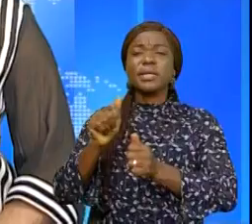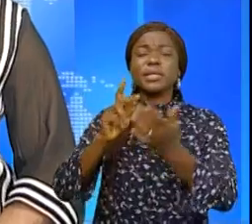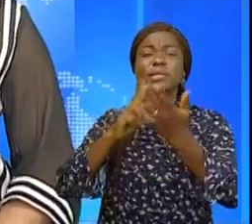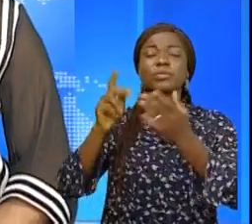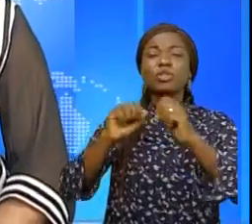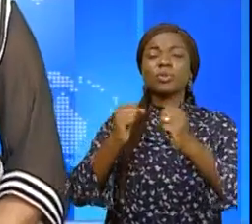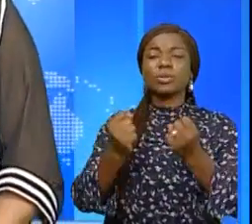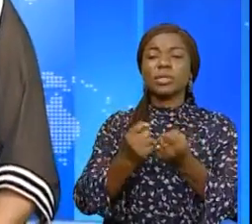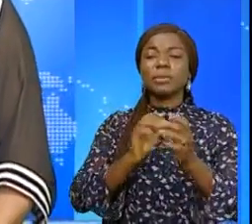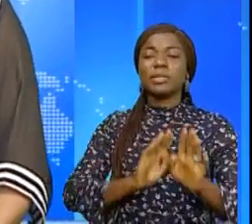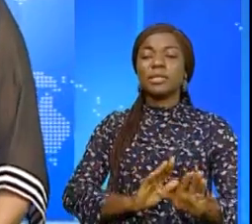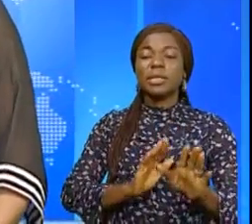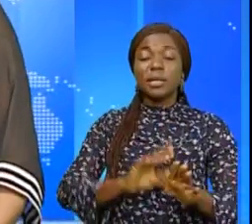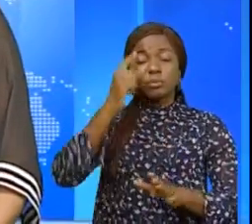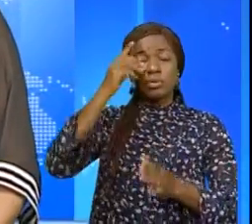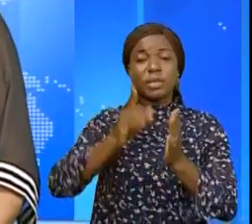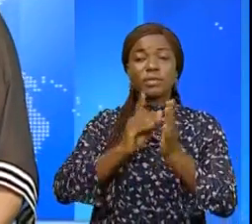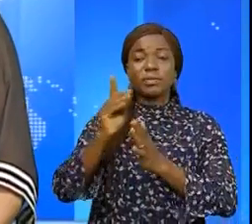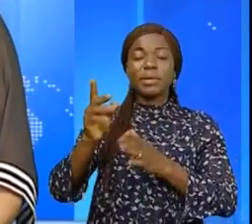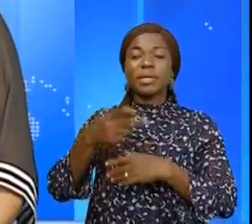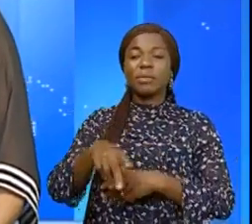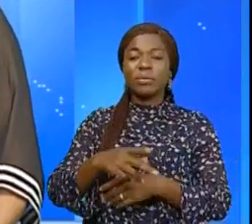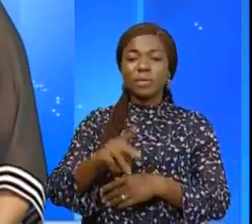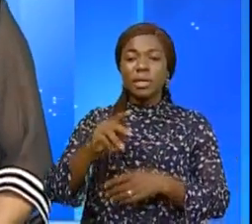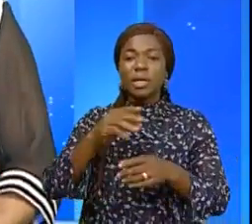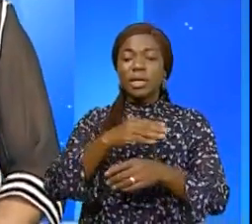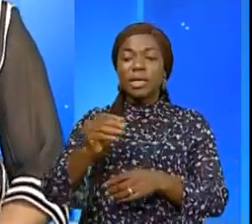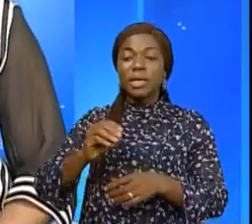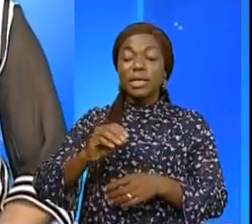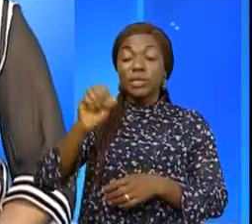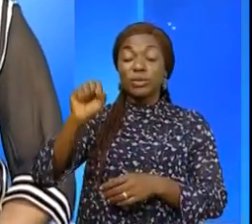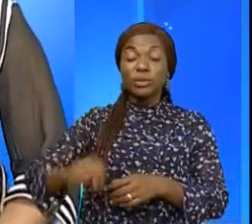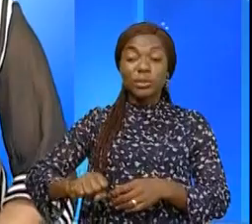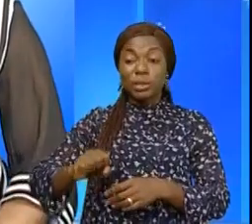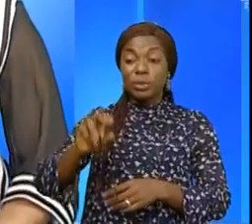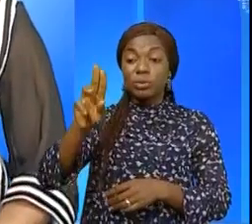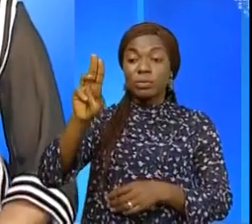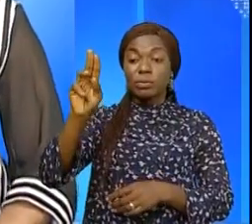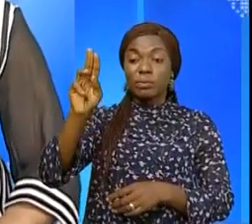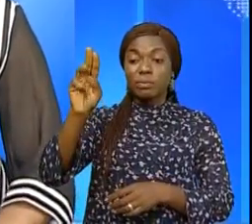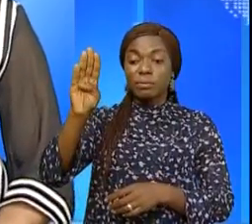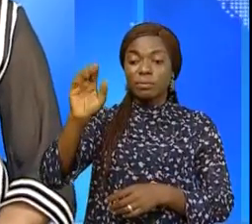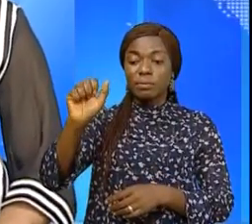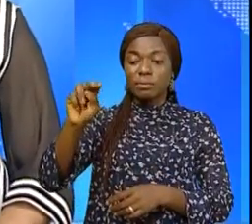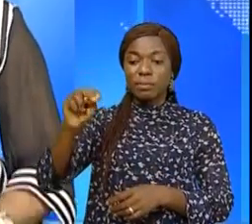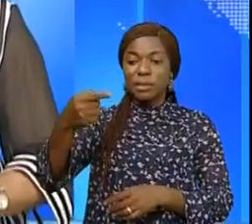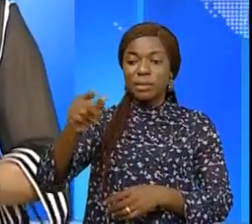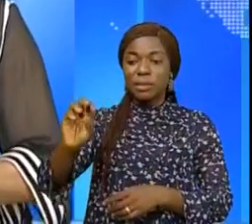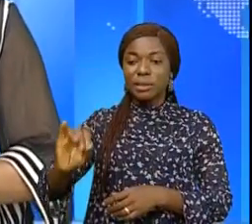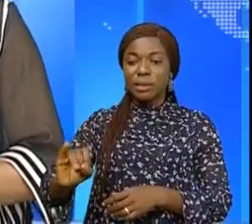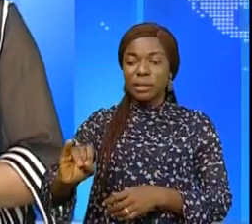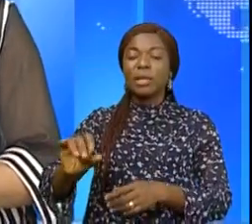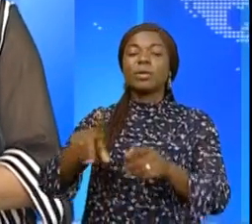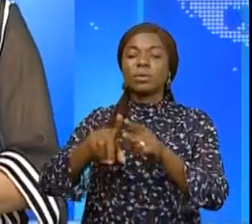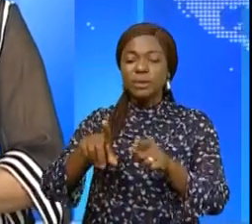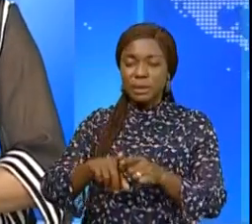sociaux sont attendus pour le développement de la province du Sud-Oubangui. Les dix travaux ont été lancés par le vice-ministre du